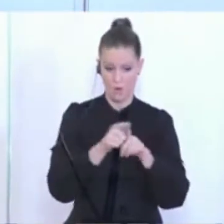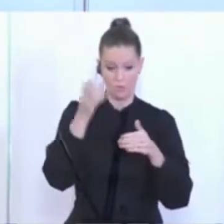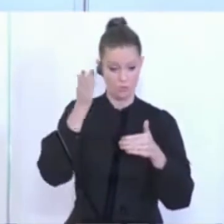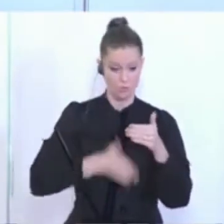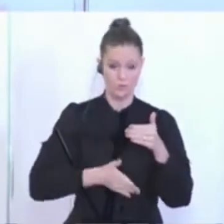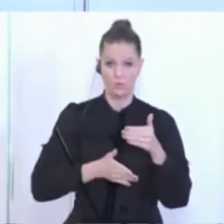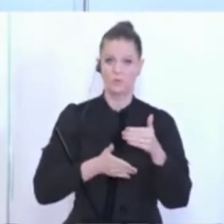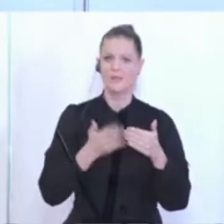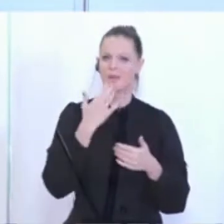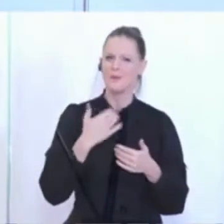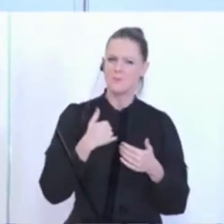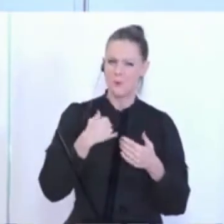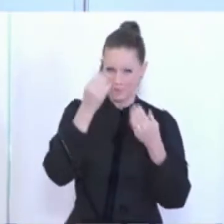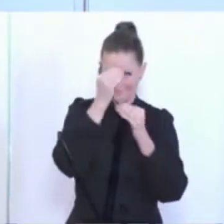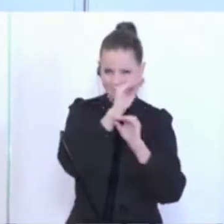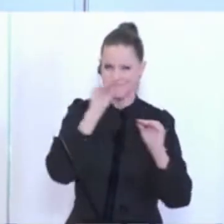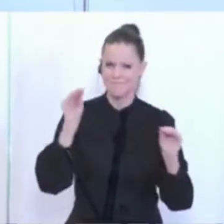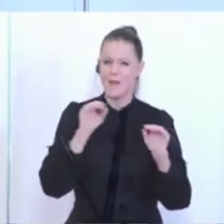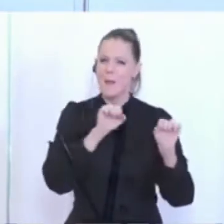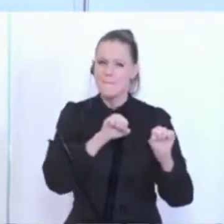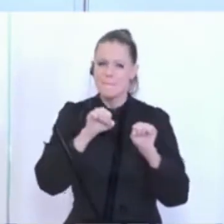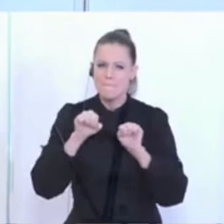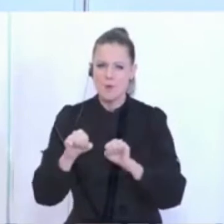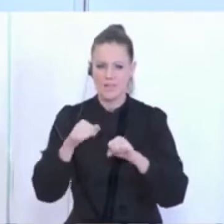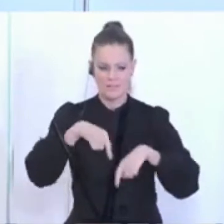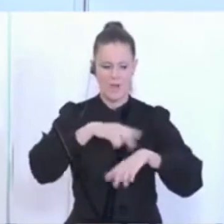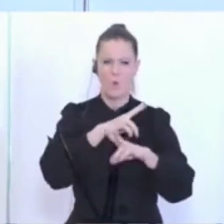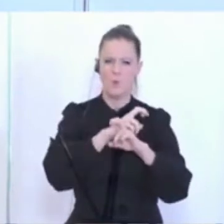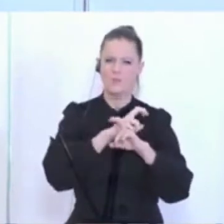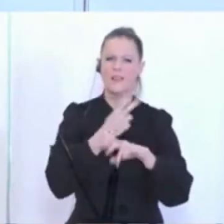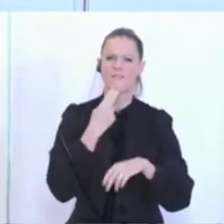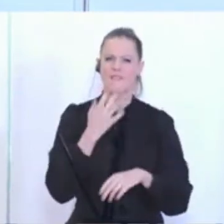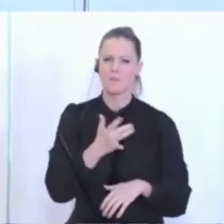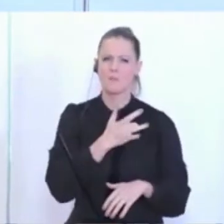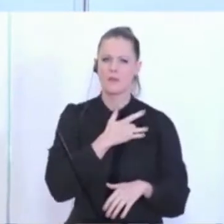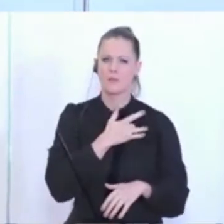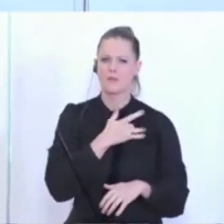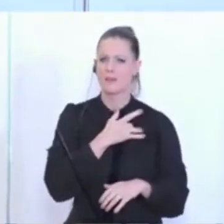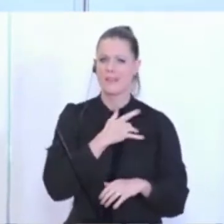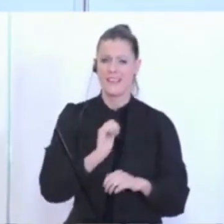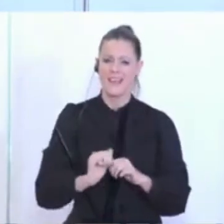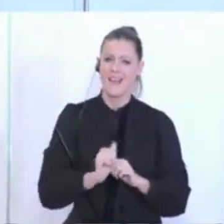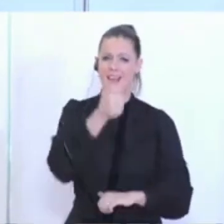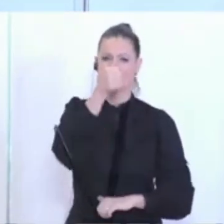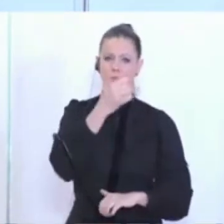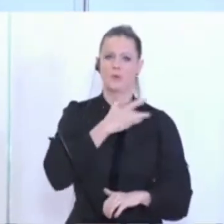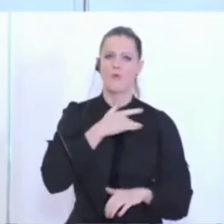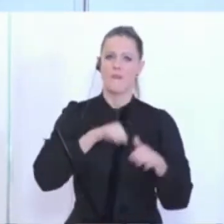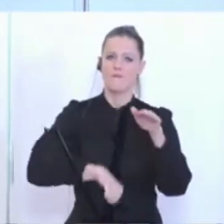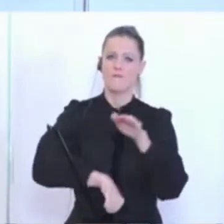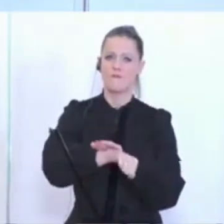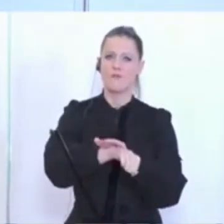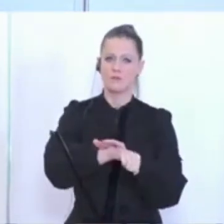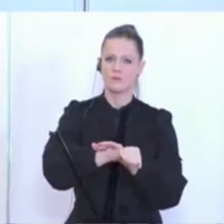über die Möglichkeiten, das betrifft in Österreich jetzt gerade einmal die alleroberste Fußballliga, die Möglichkeit